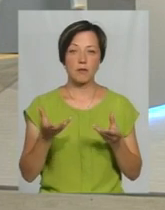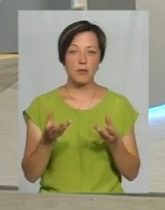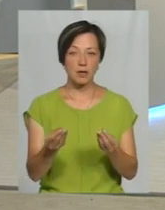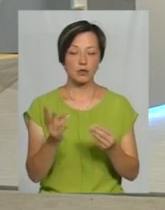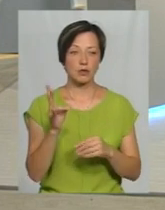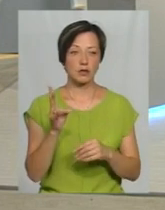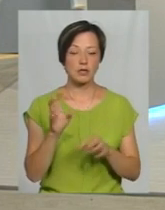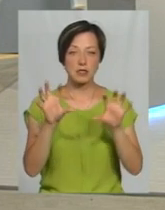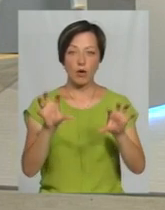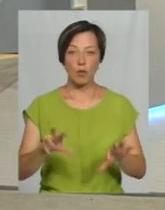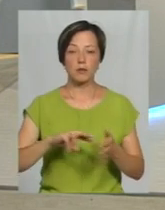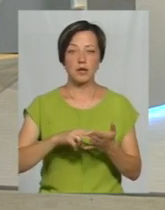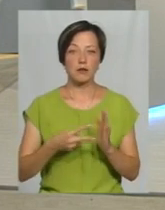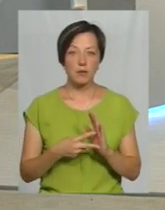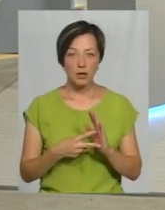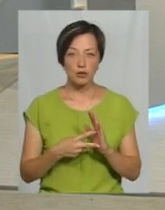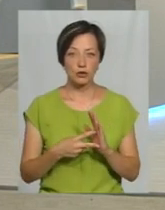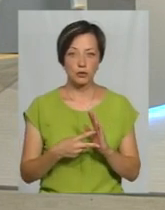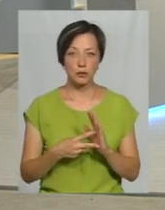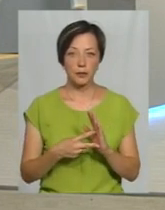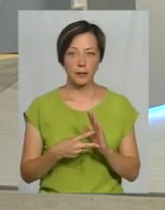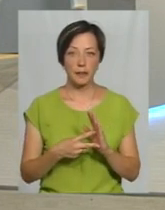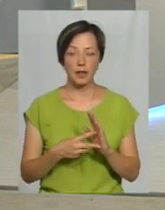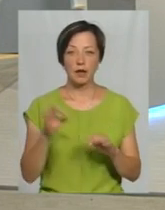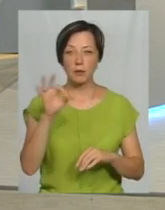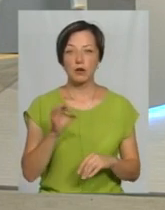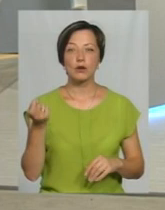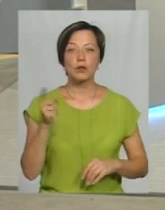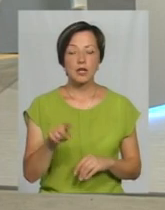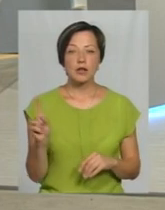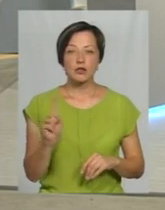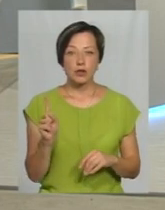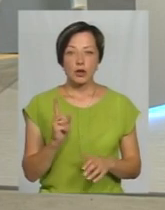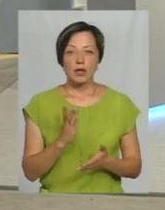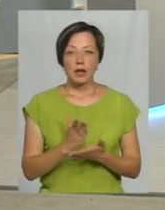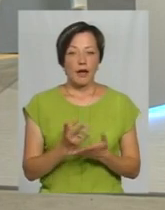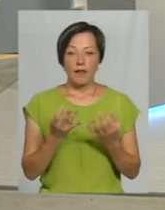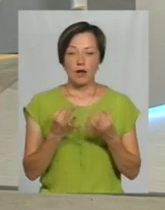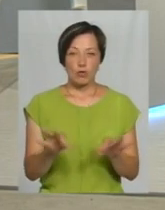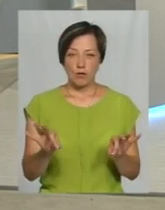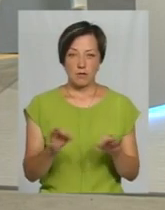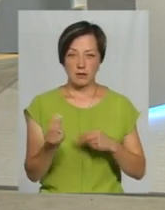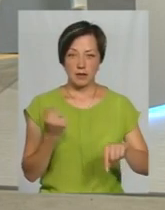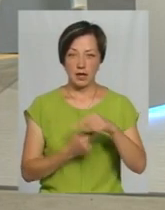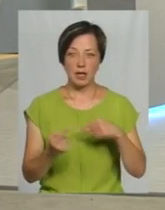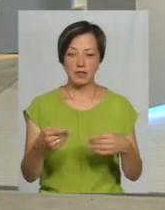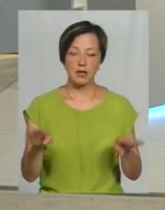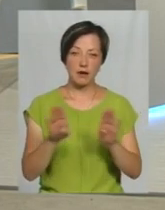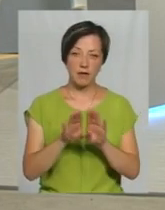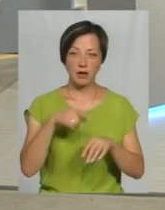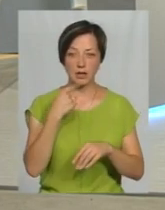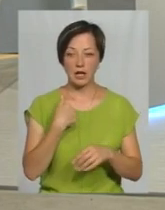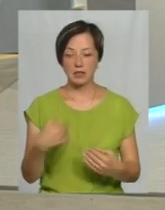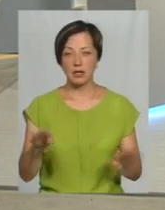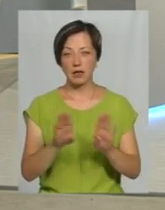законом передбаченого про те, що є недопуск. Є підприємці, які закриваються, кажуть,